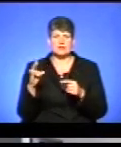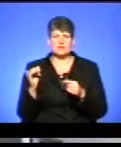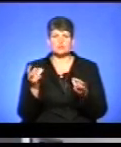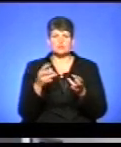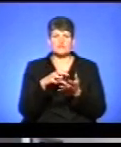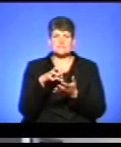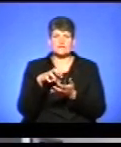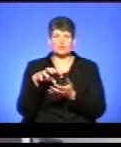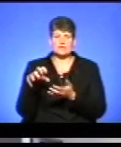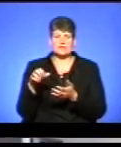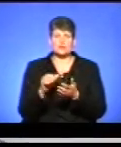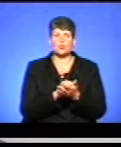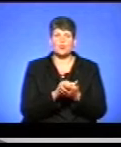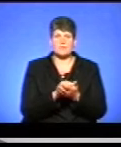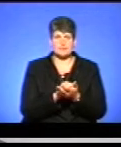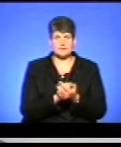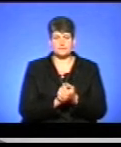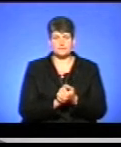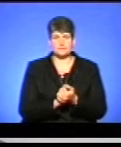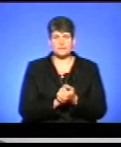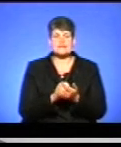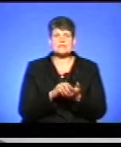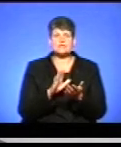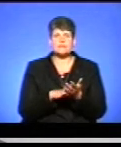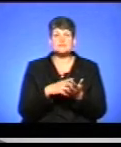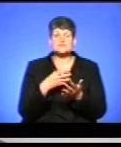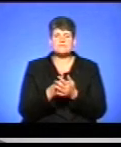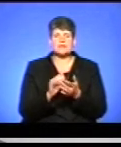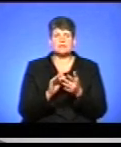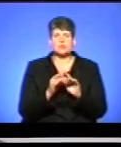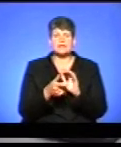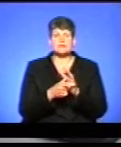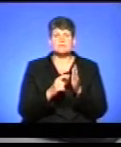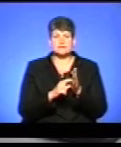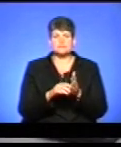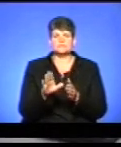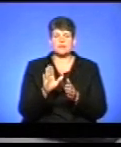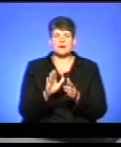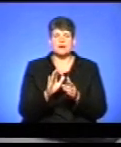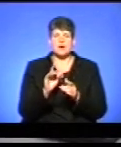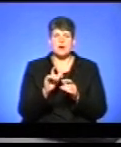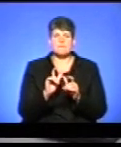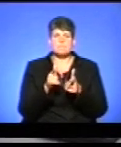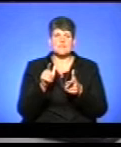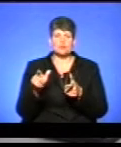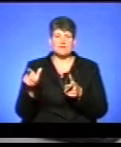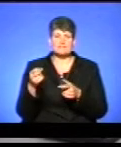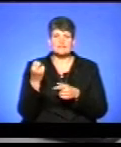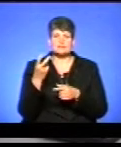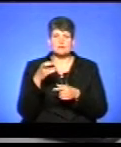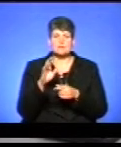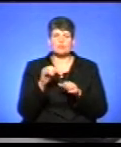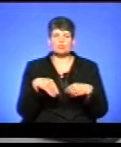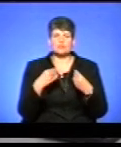відсканувати документи. Зареєструвавши свій електронний кабінет, абітурієнти з 12 липня зможуть